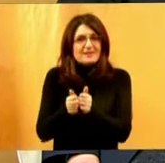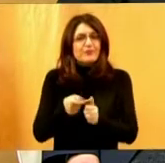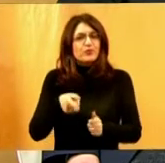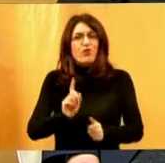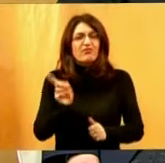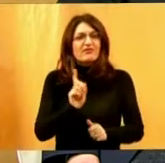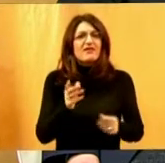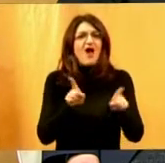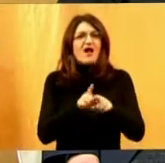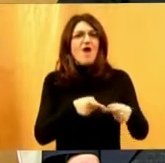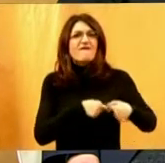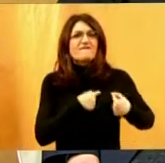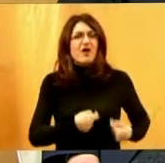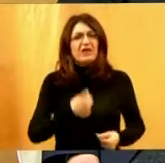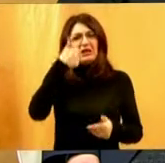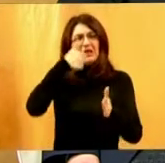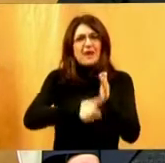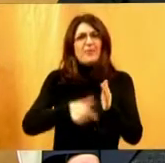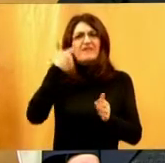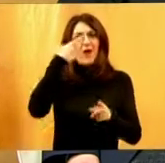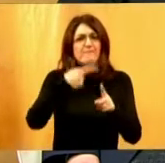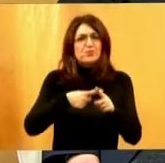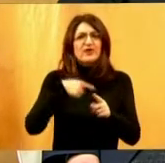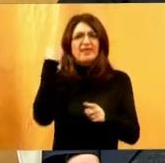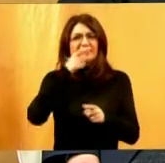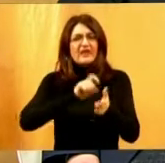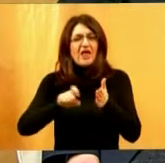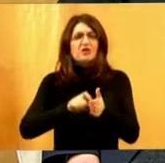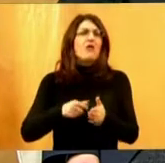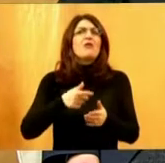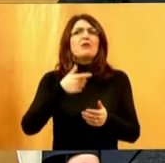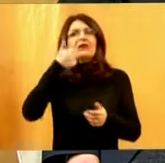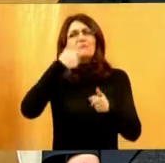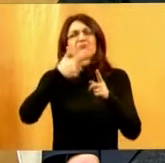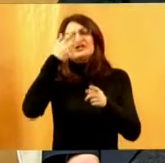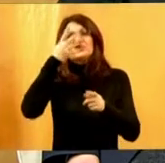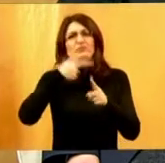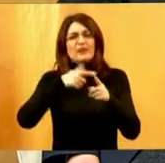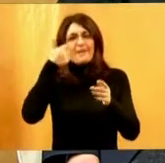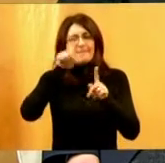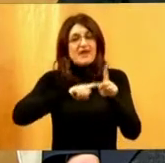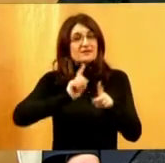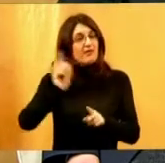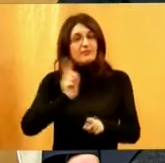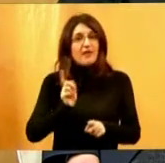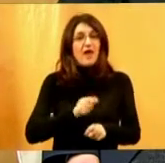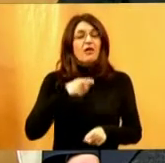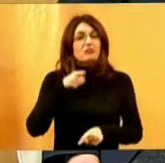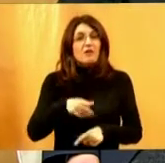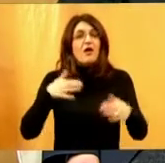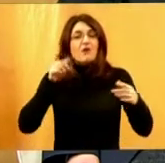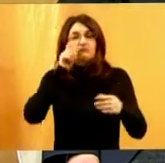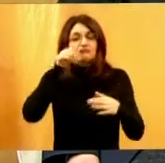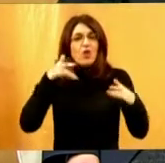volontiranje jednom, dva puta, jedno, pet puta mjesečno kad imam vremena ili kada to želim. Ti ljudi su